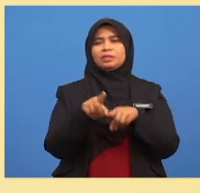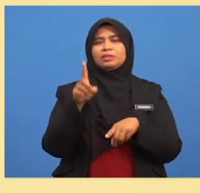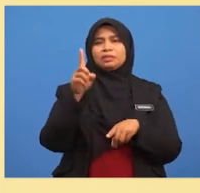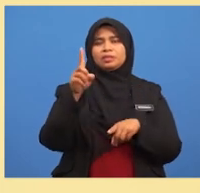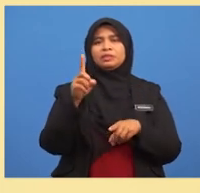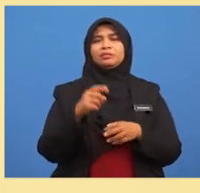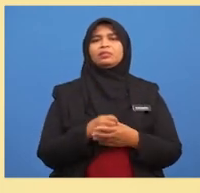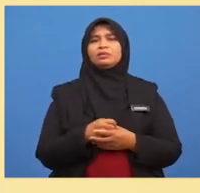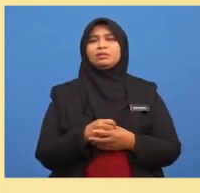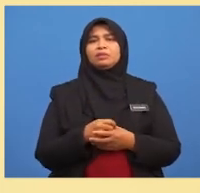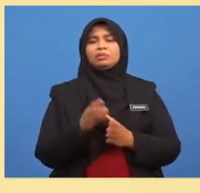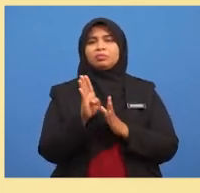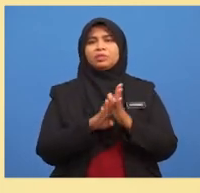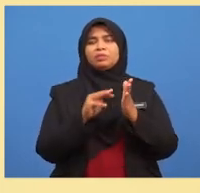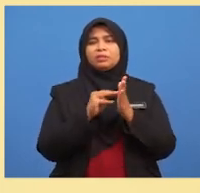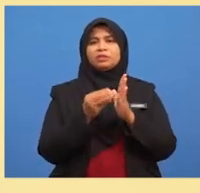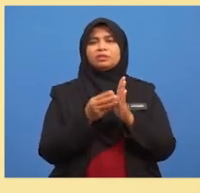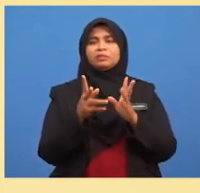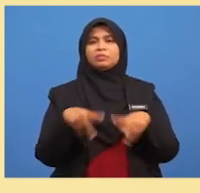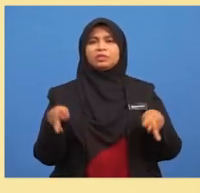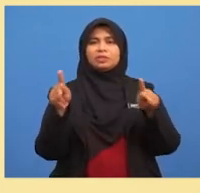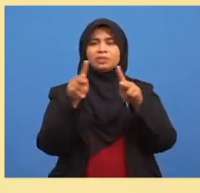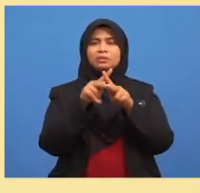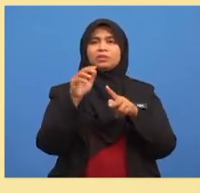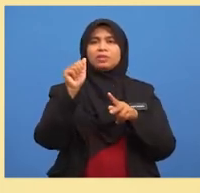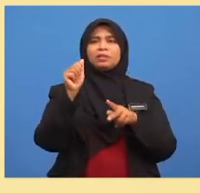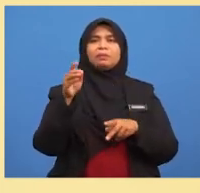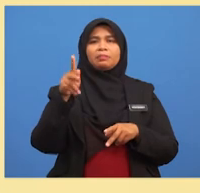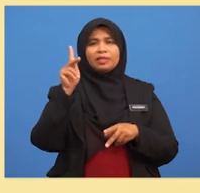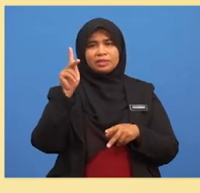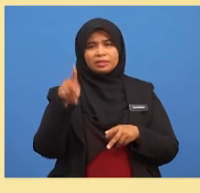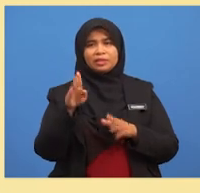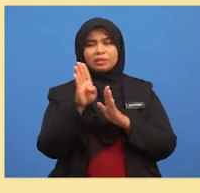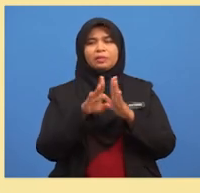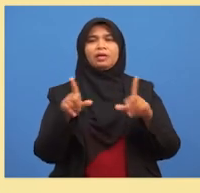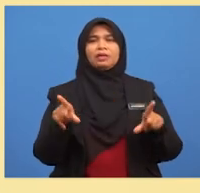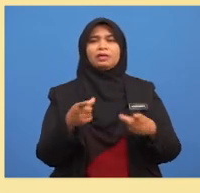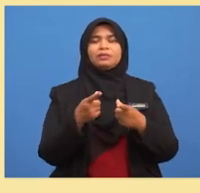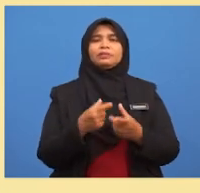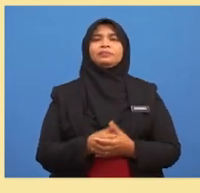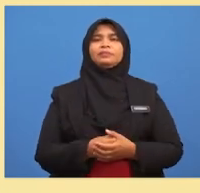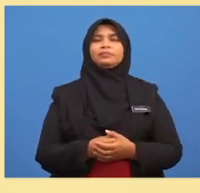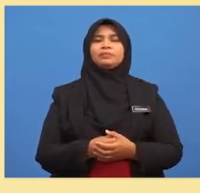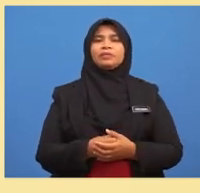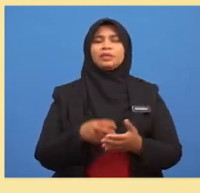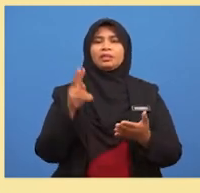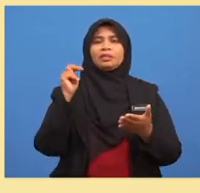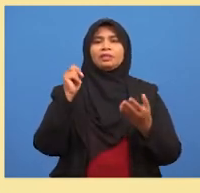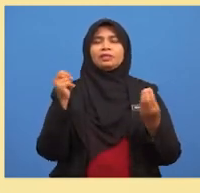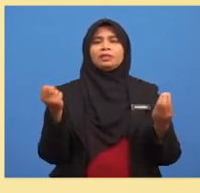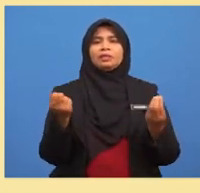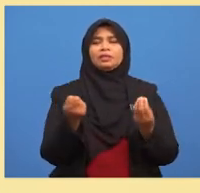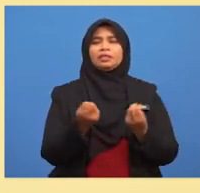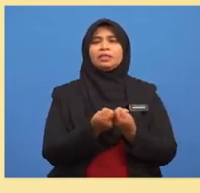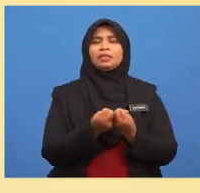Bermaksud peristiwa A pasti berlaku Nilai kebarang kalian suatu